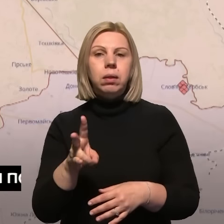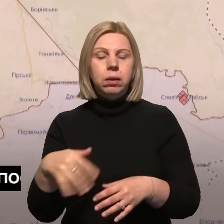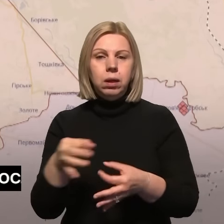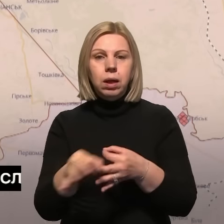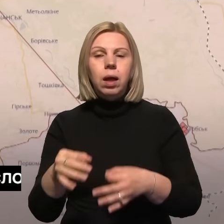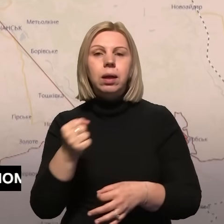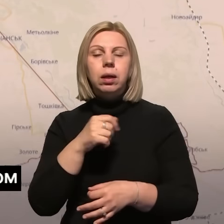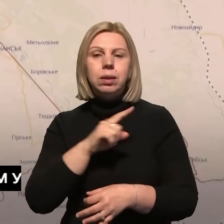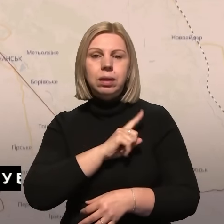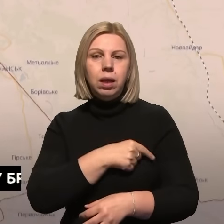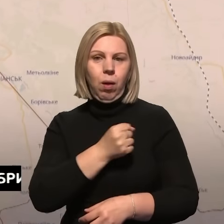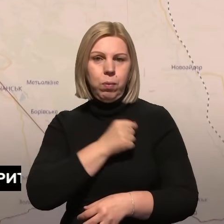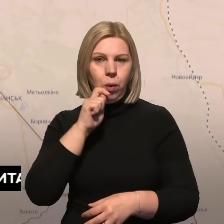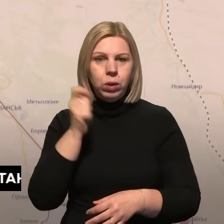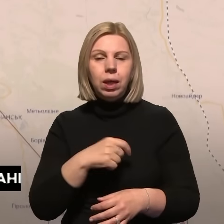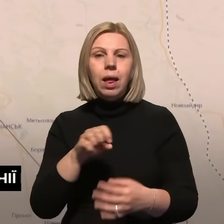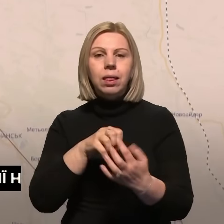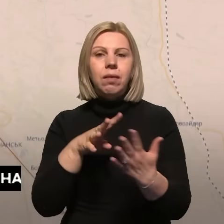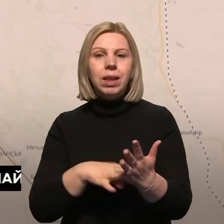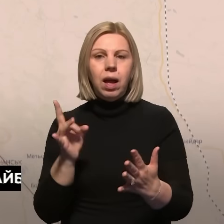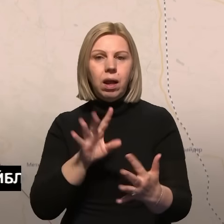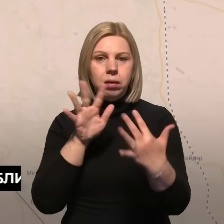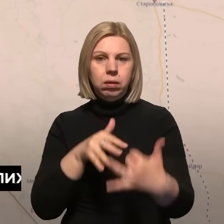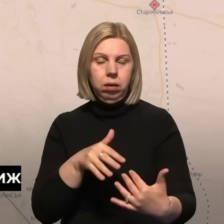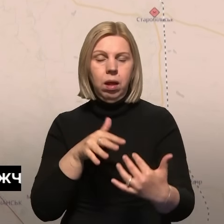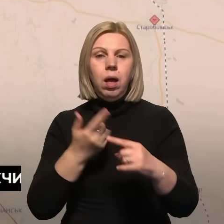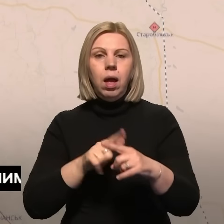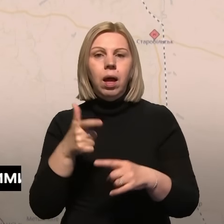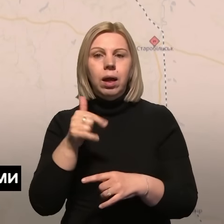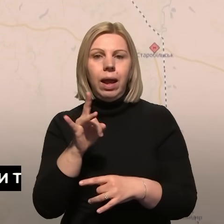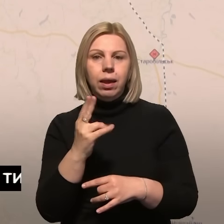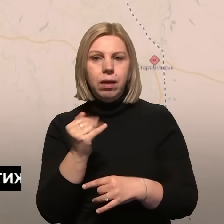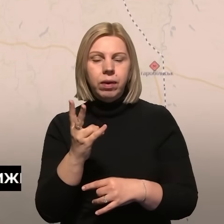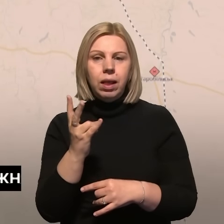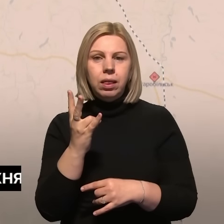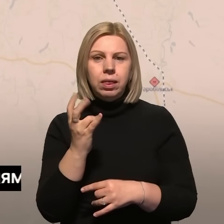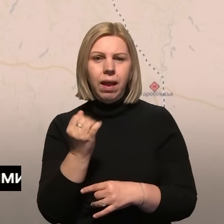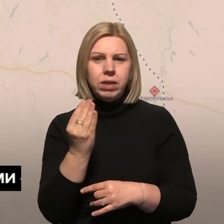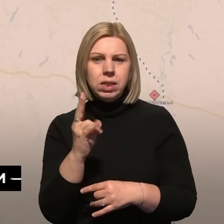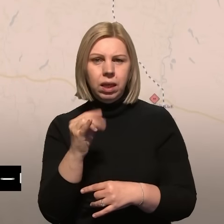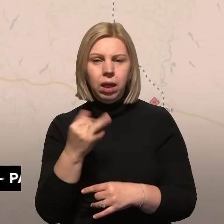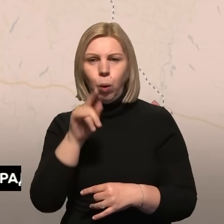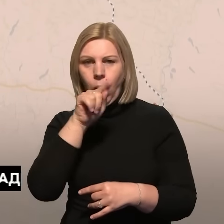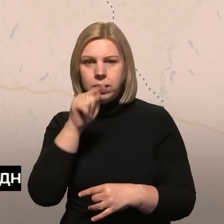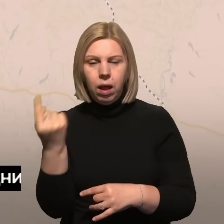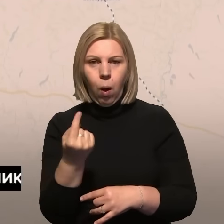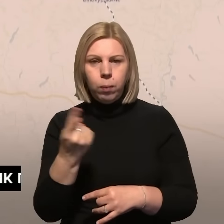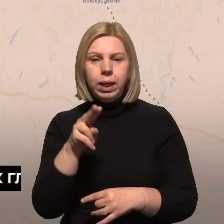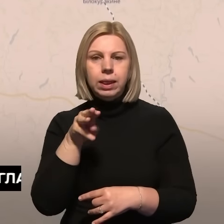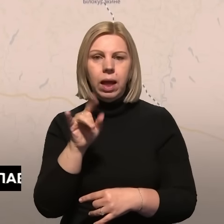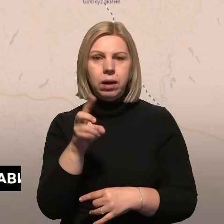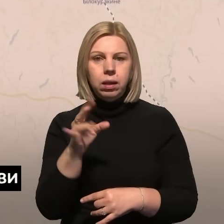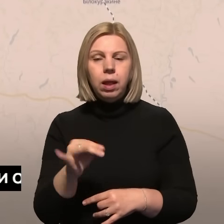сили оборони відбили 19 атак. Це райони населених пунктів Греківка, Невській, Луганська область та Терни.